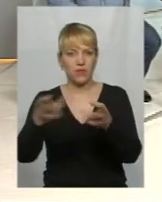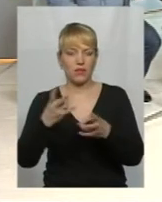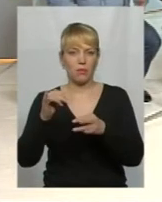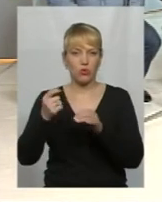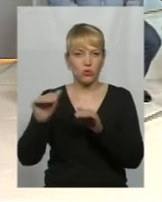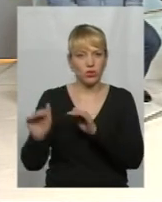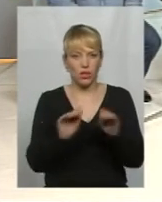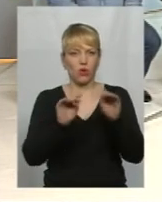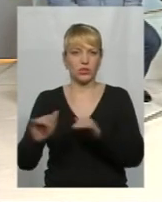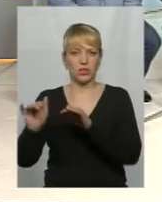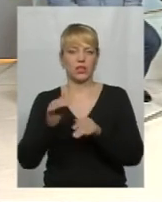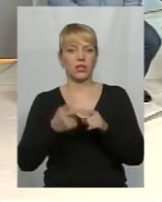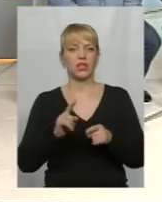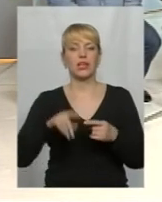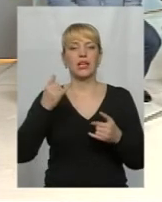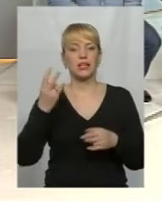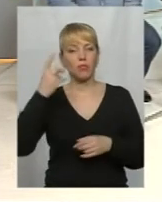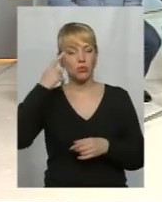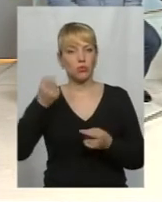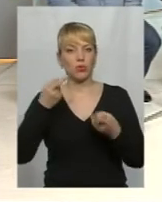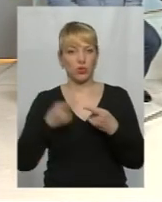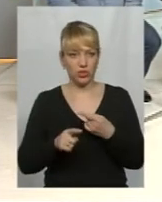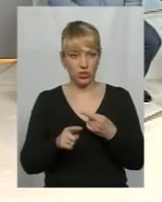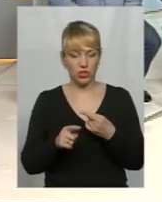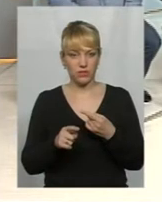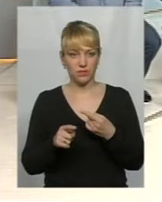Тобто, можливо, тут треба подумати зовсім про інші речі.